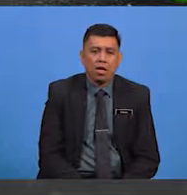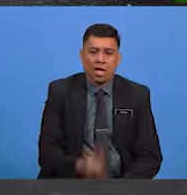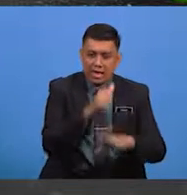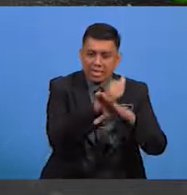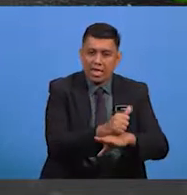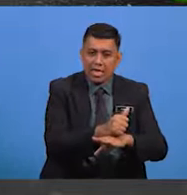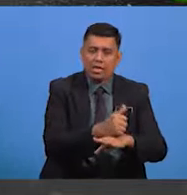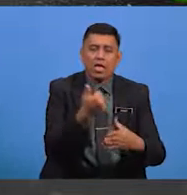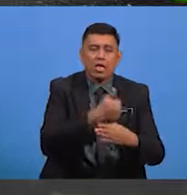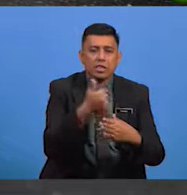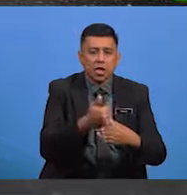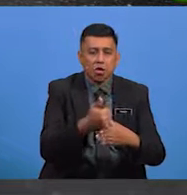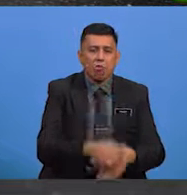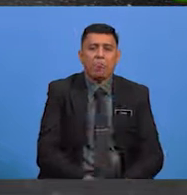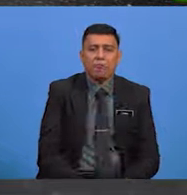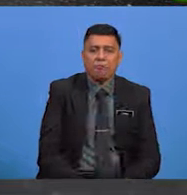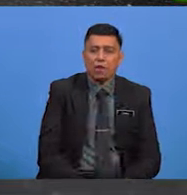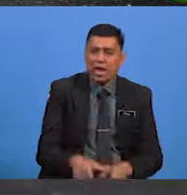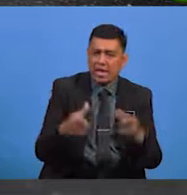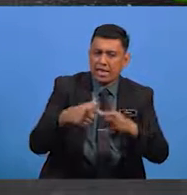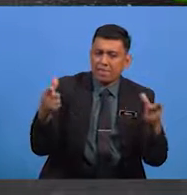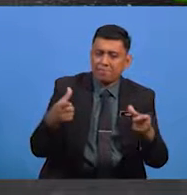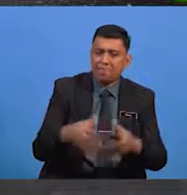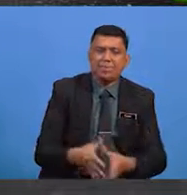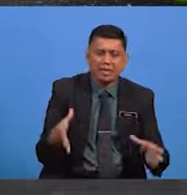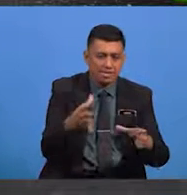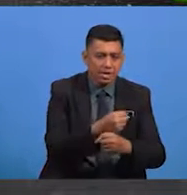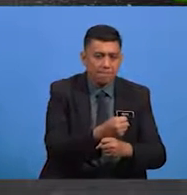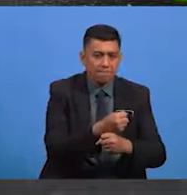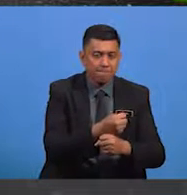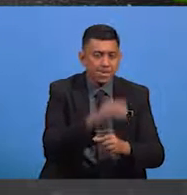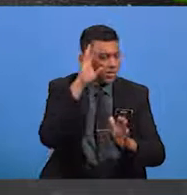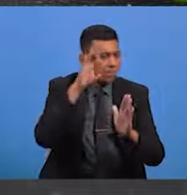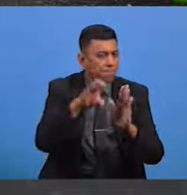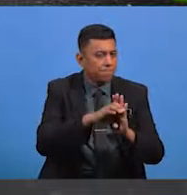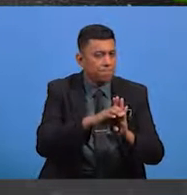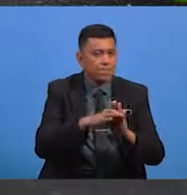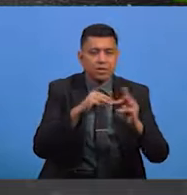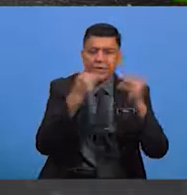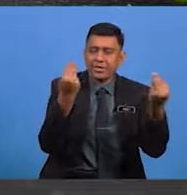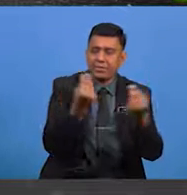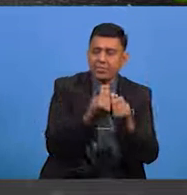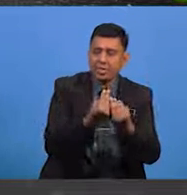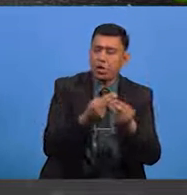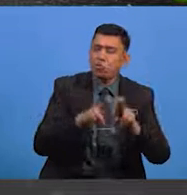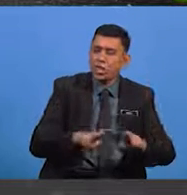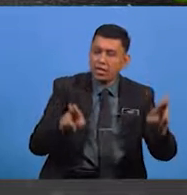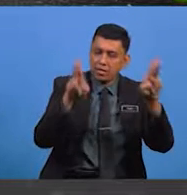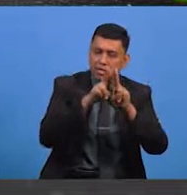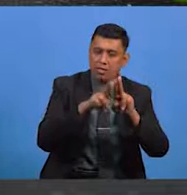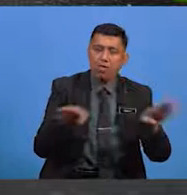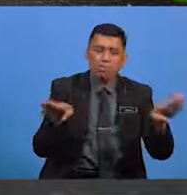Keenam, sebagai alat untuk mendapatkan gambaran Masyarakat terutamanya